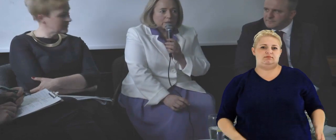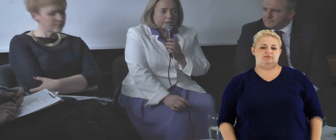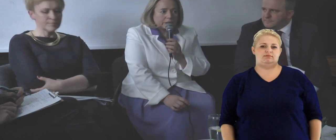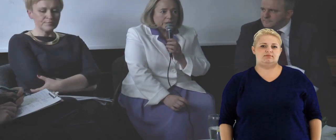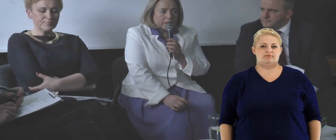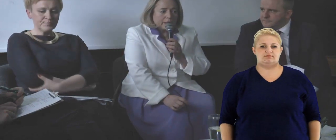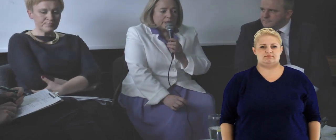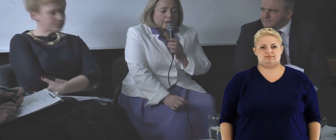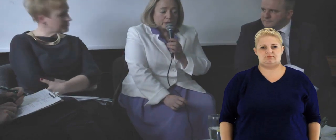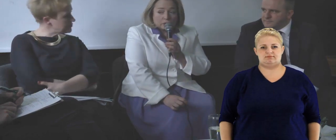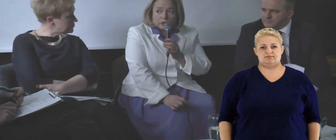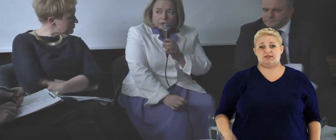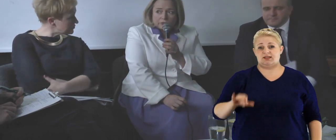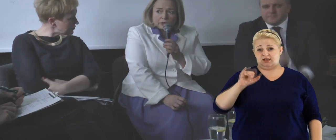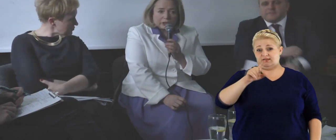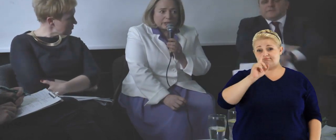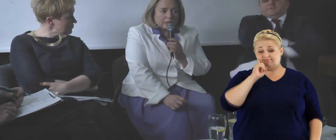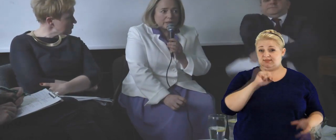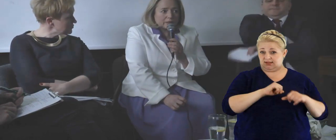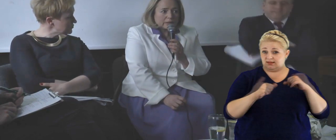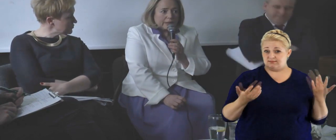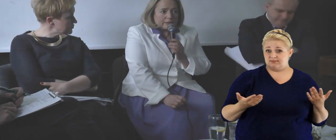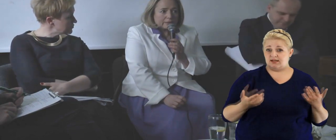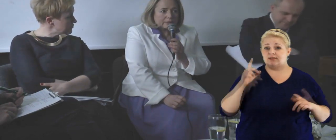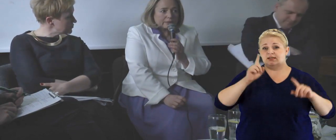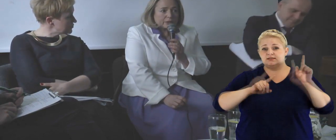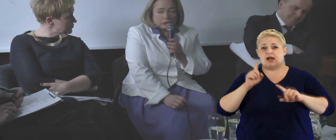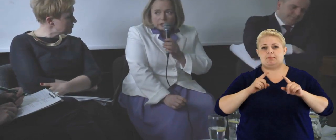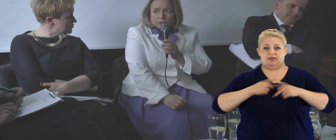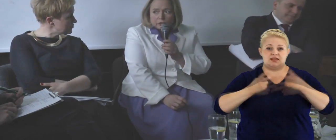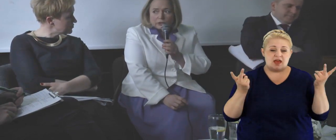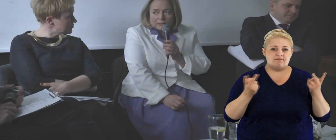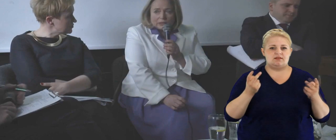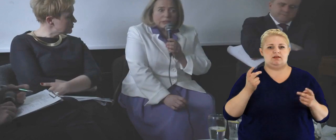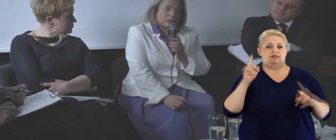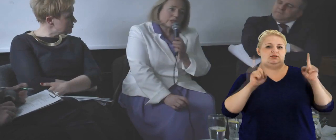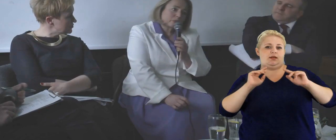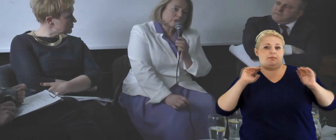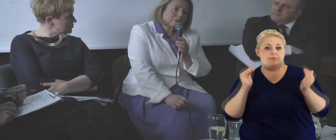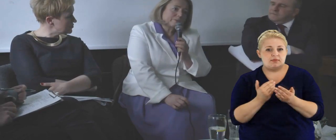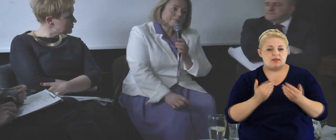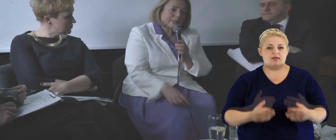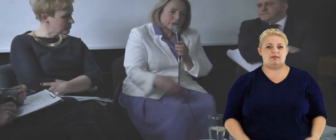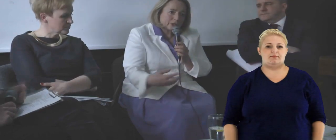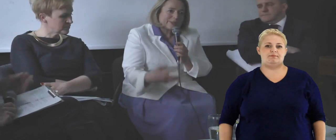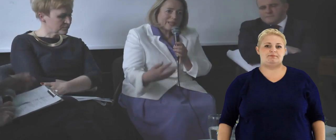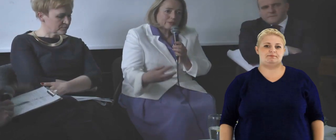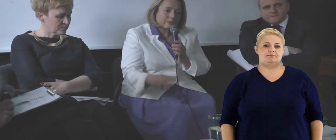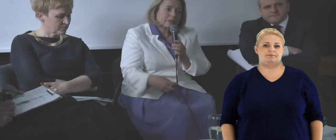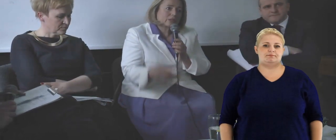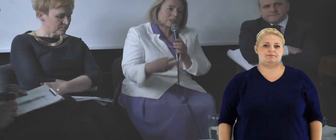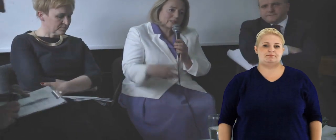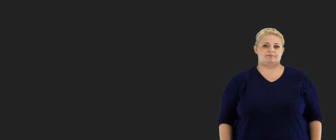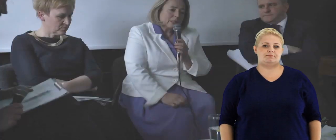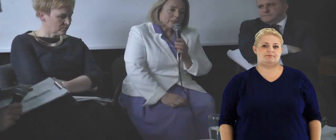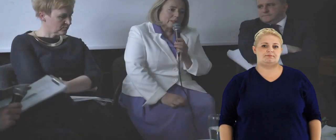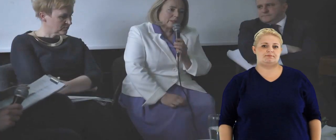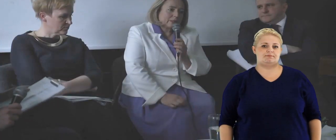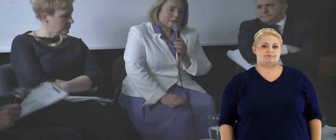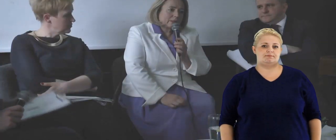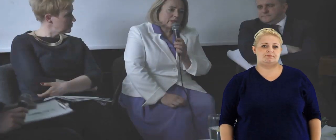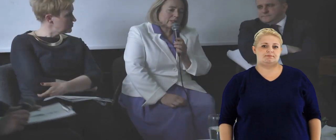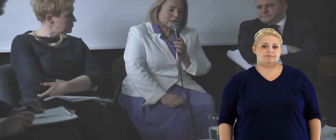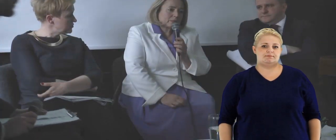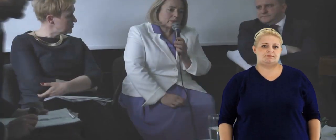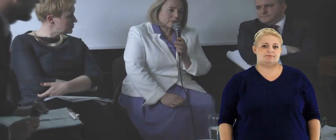dofinansować i to rzeczywiście, i to się, to się zdarza, czasem to jest bardziej jawne, czasem,